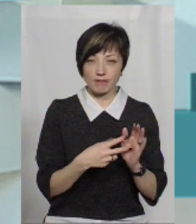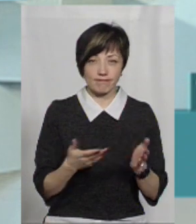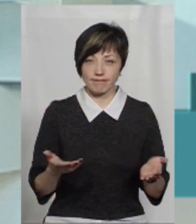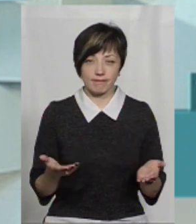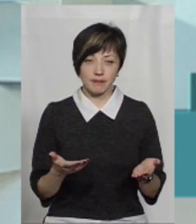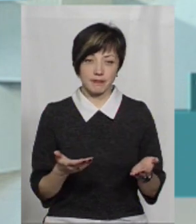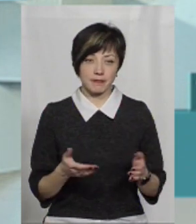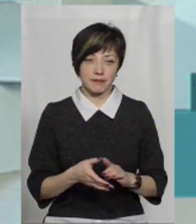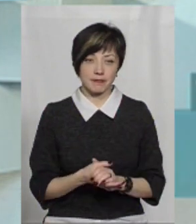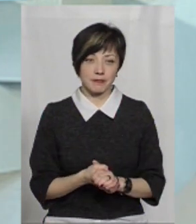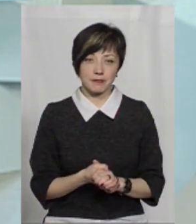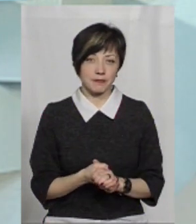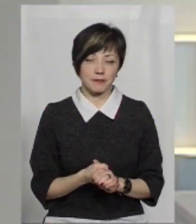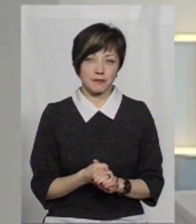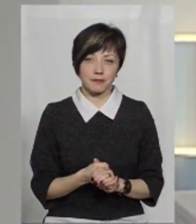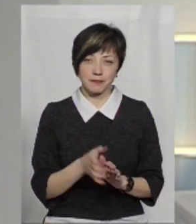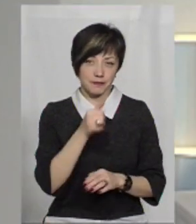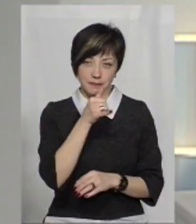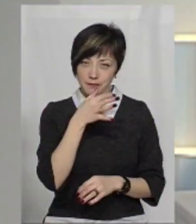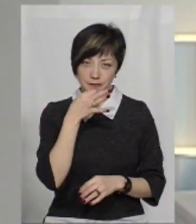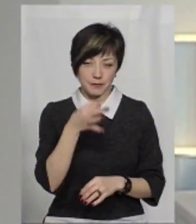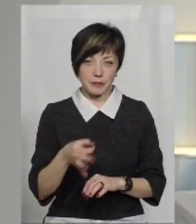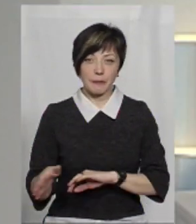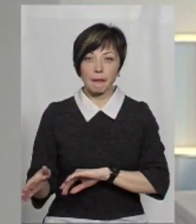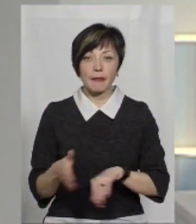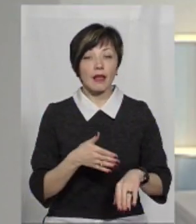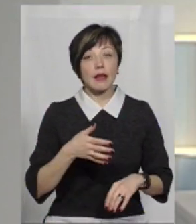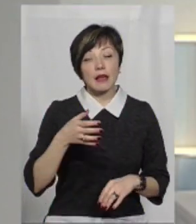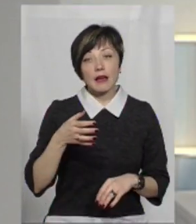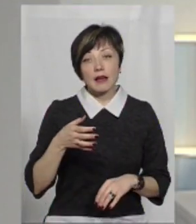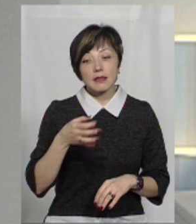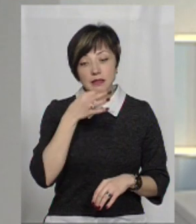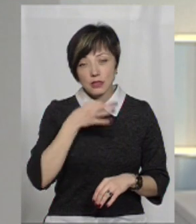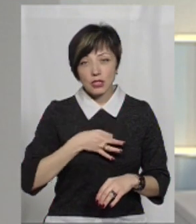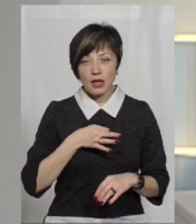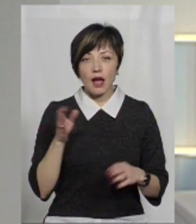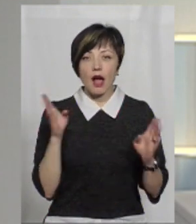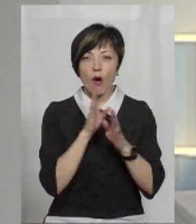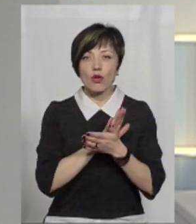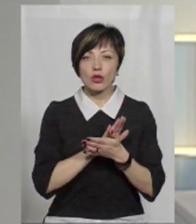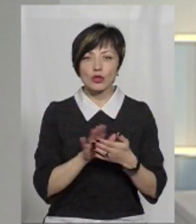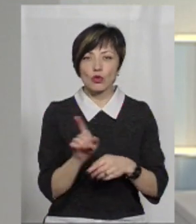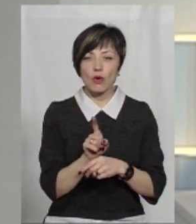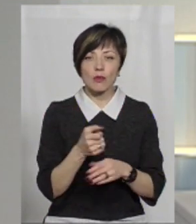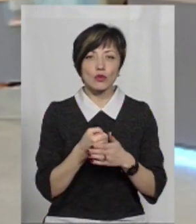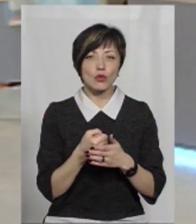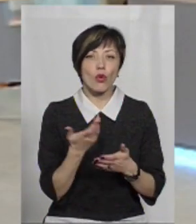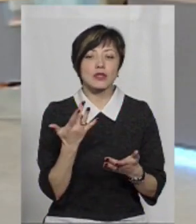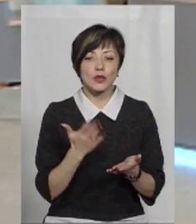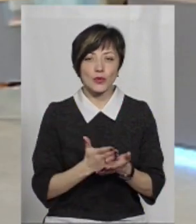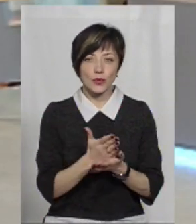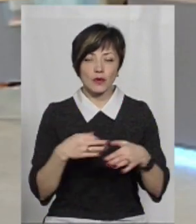і так далі. А нагадайте, будь ласка, цим екологічним нормам відповідають, до якого віку автомобілів?